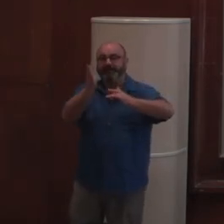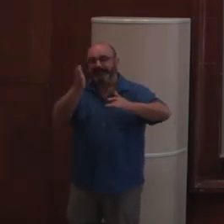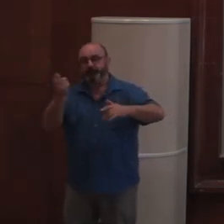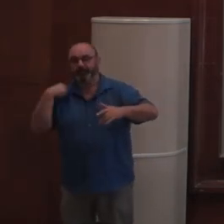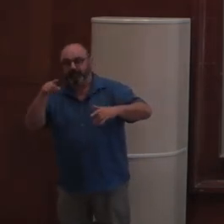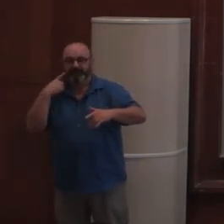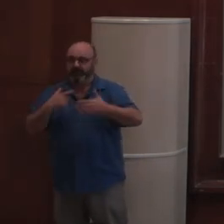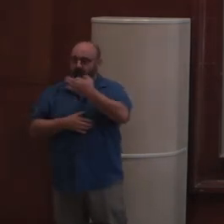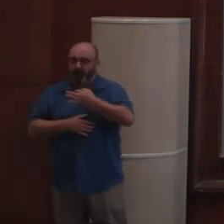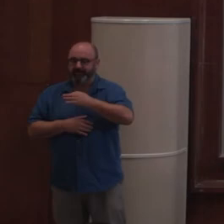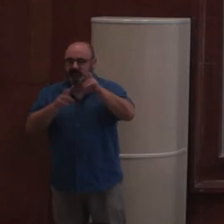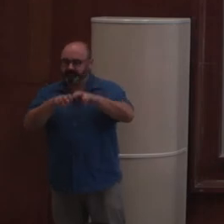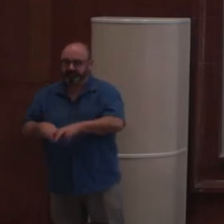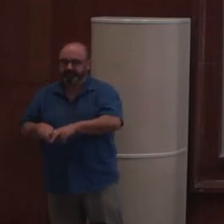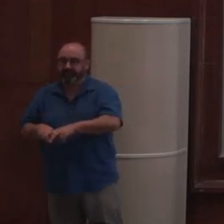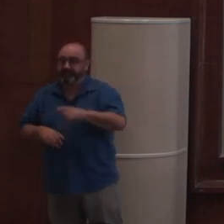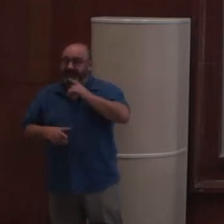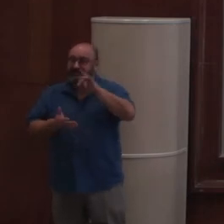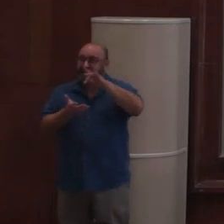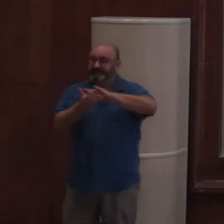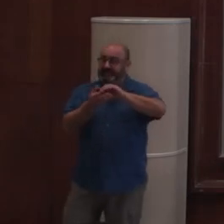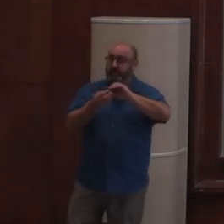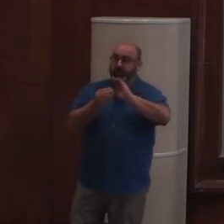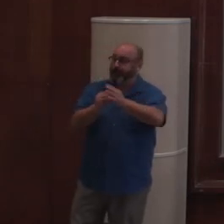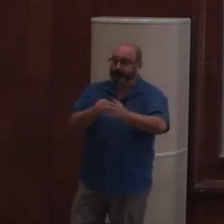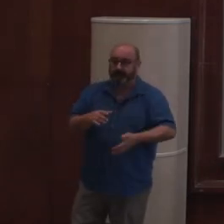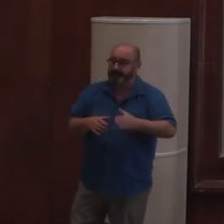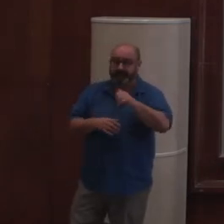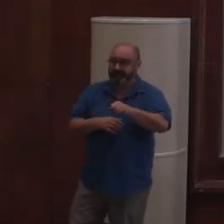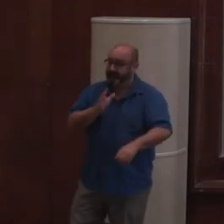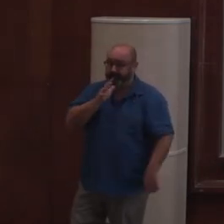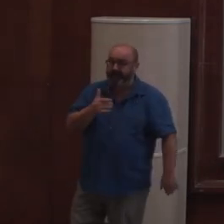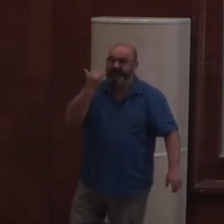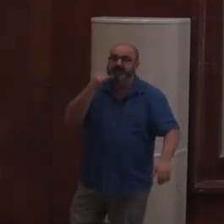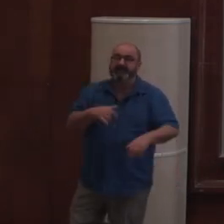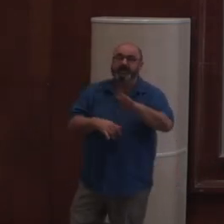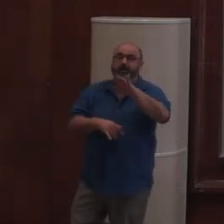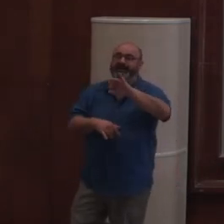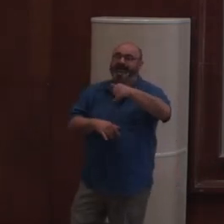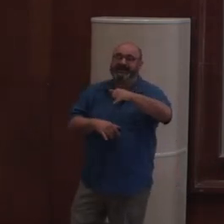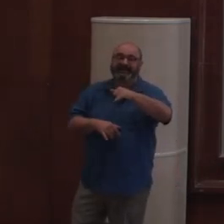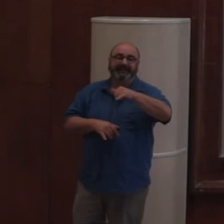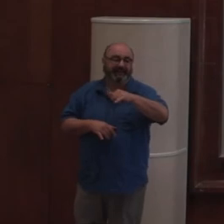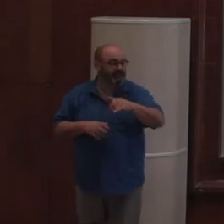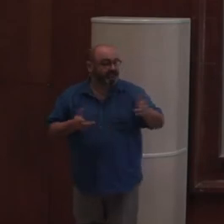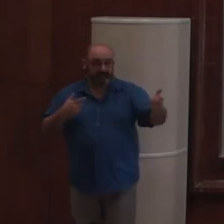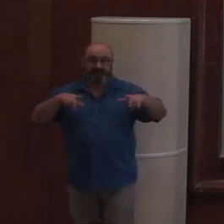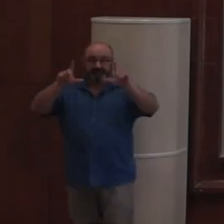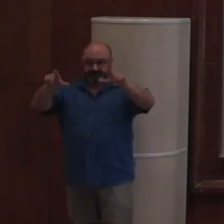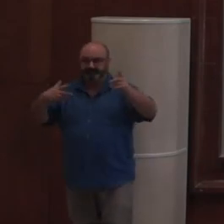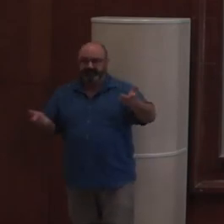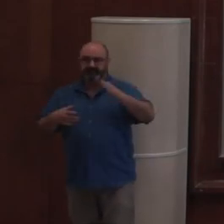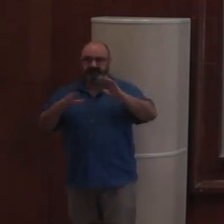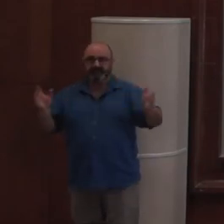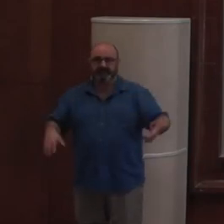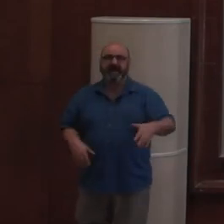le client numéro de temps. Ça ne marche pas sur un site web avec un CMS. Imaginez Wikipédia. Si vous faites des schémas comme ça, vous allez dire, quand c'est un